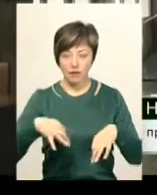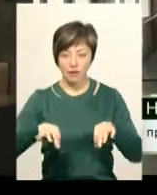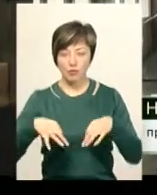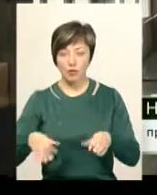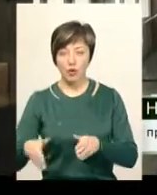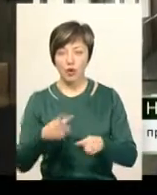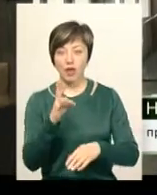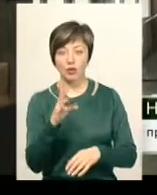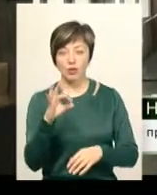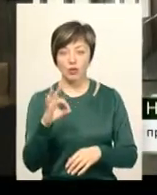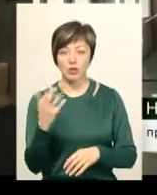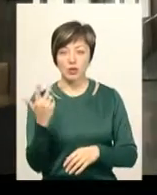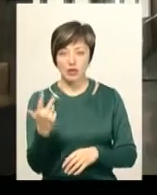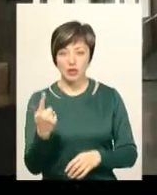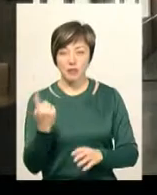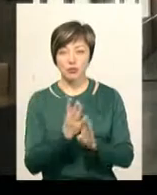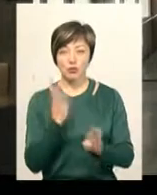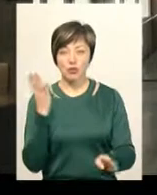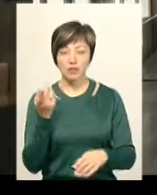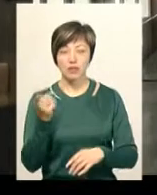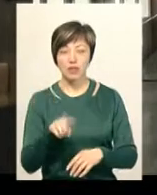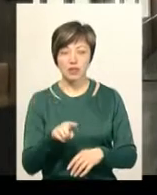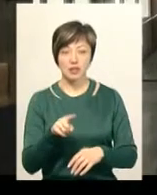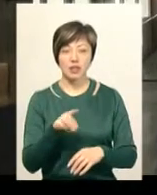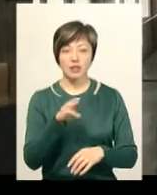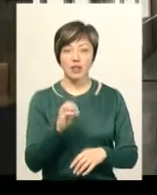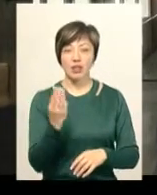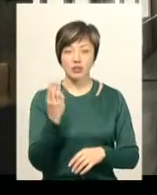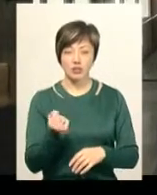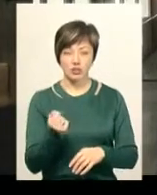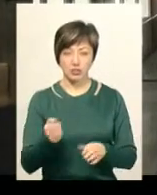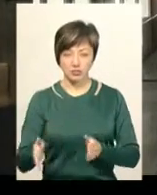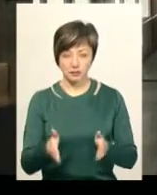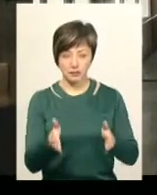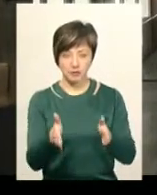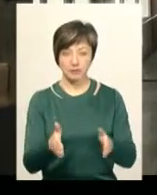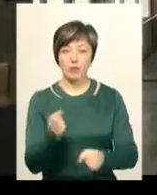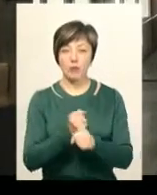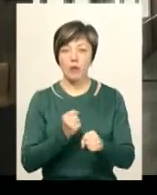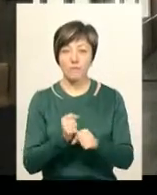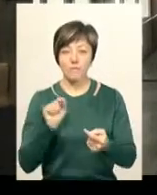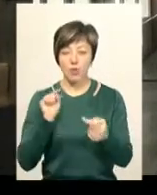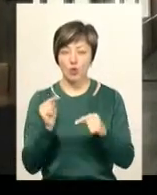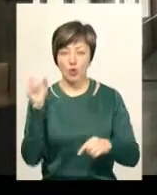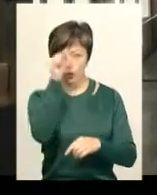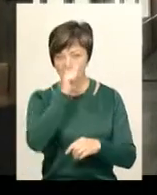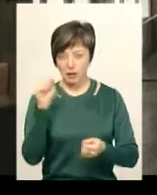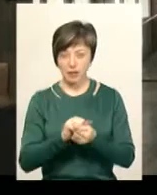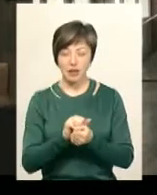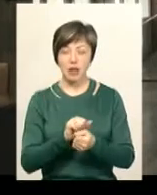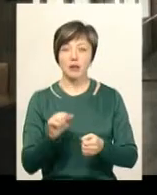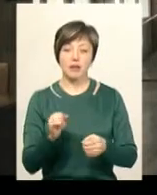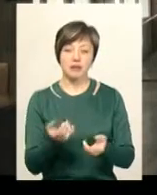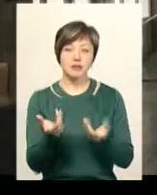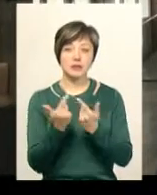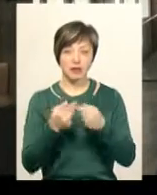дорозі Н-03, першочергово це тещин язик, аварійно-небезпечна ділянка оброблялася протиожеледними матеріалами. Там працювало декілька